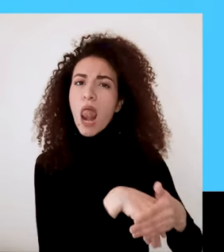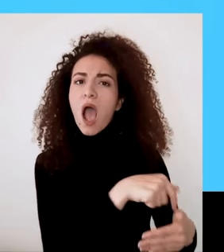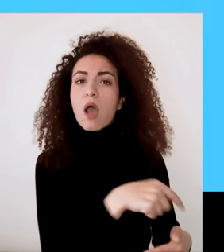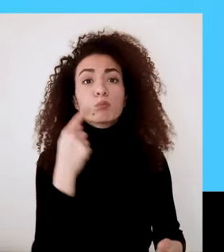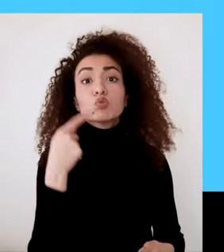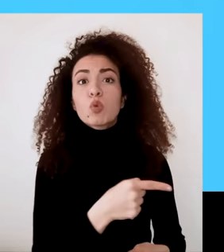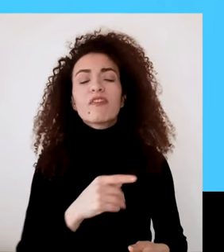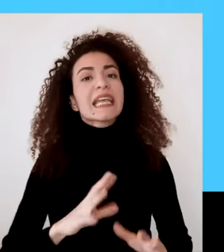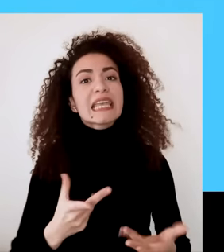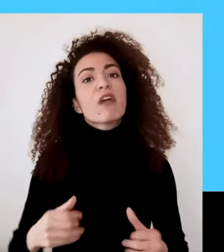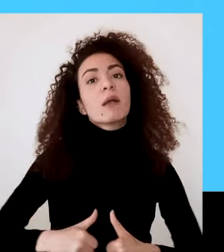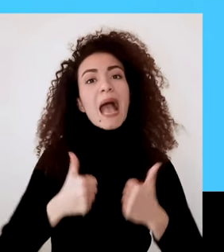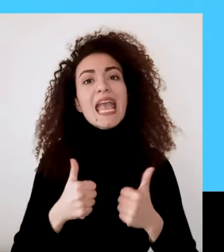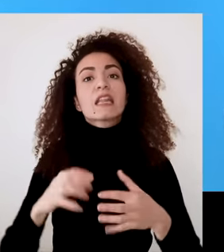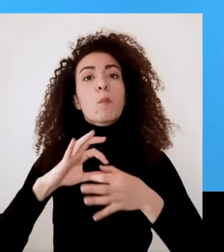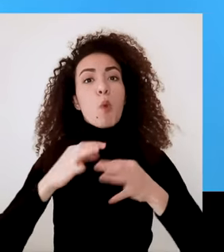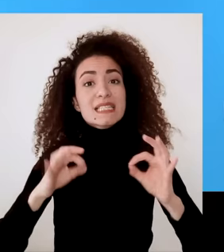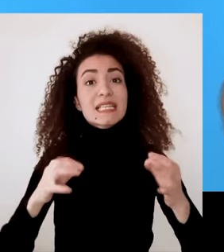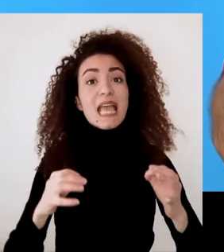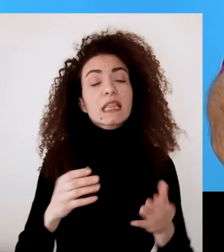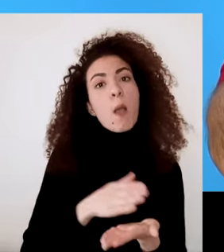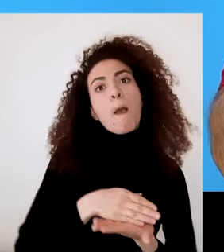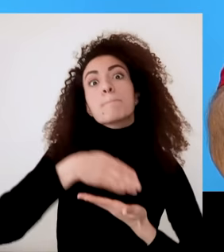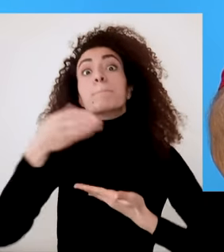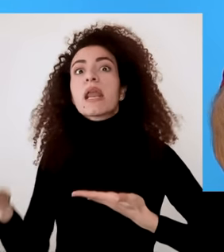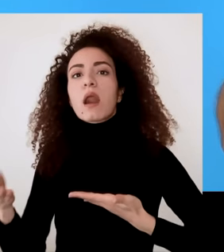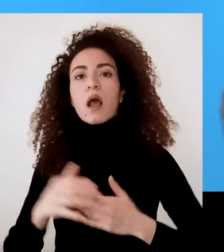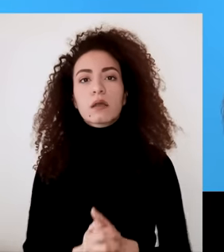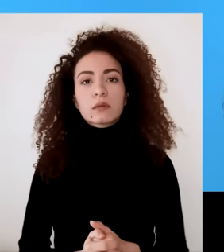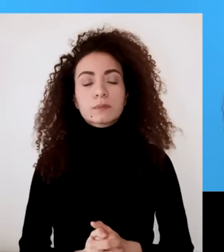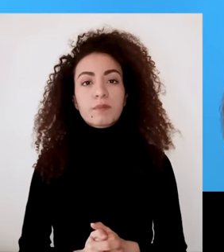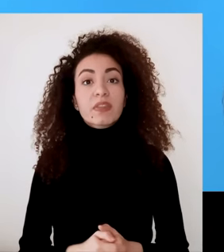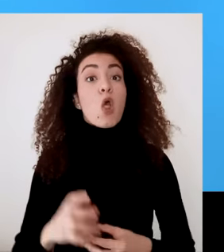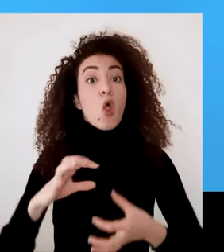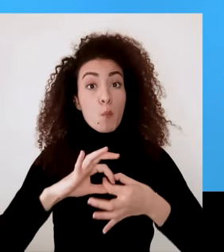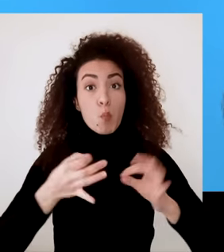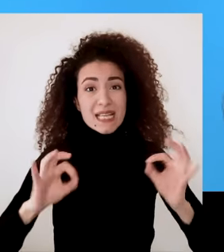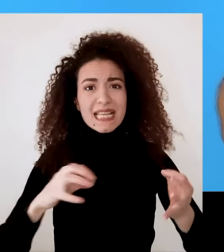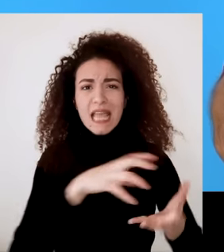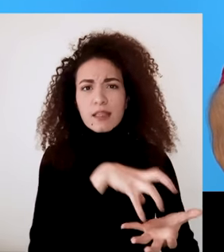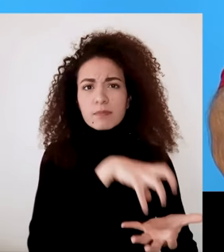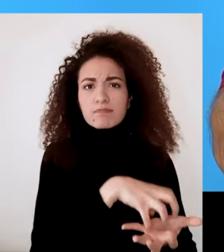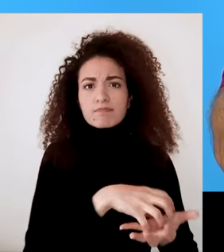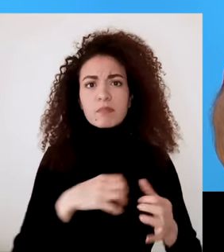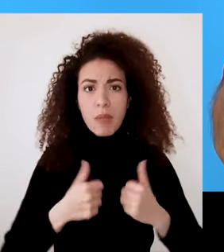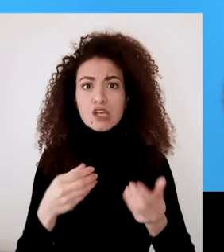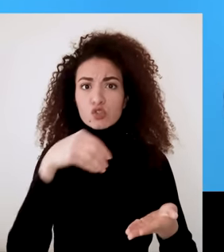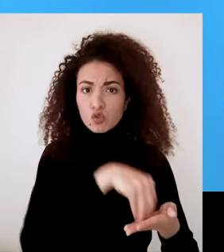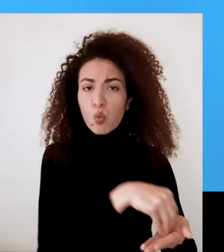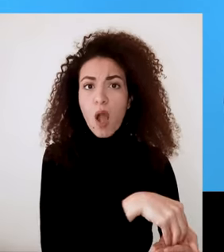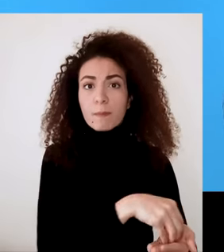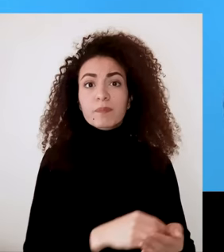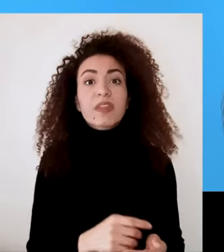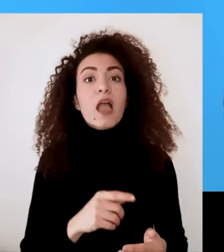بالملحق يلي بتدعي للعيش باستقليلية خارج إطار المؤسسات يلي على الرغم العمل لتحسين أوضاع الداخلية ما